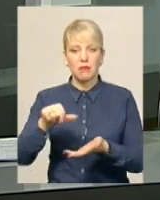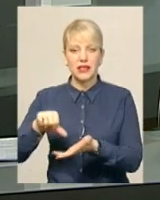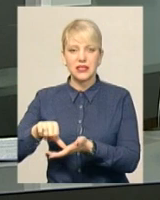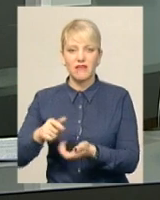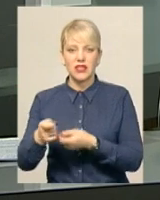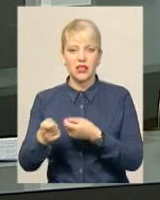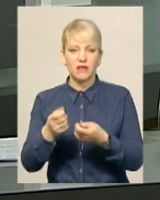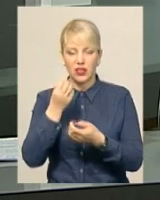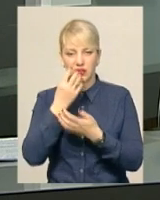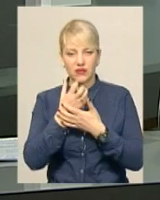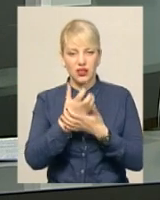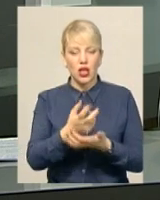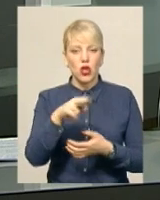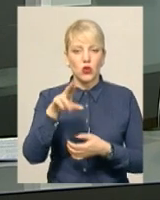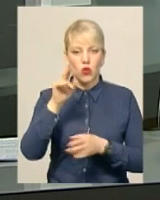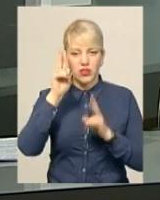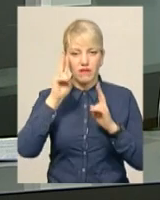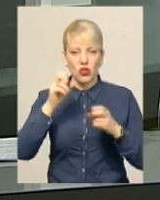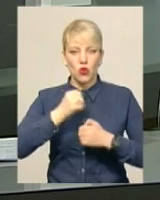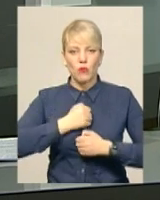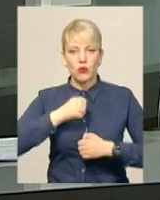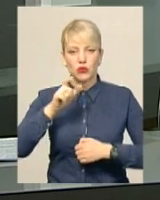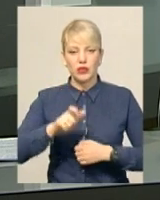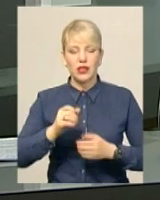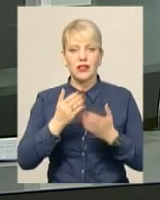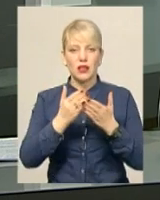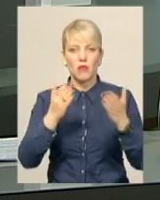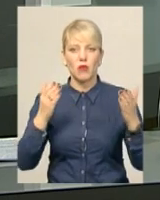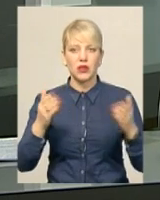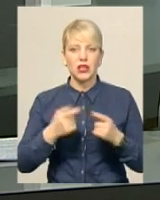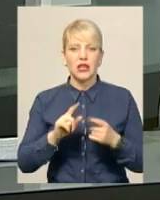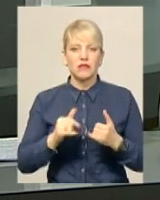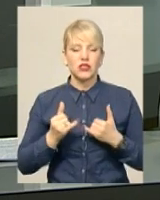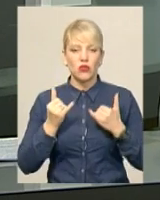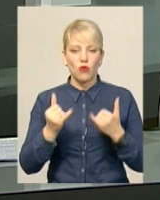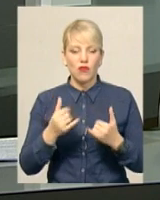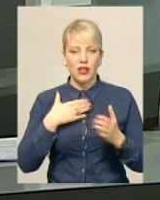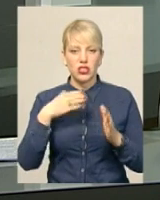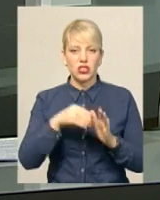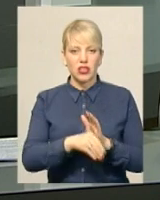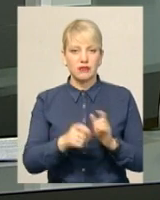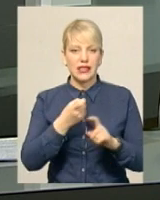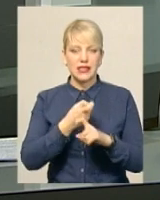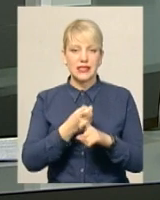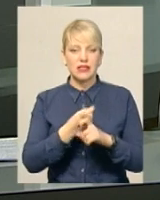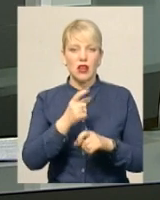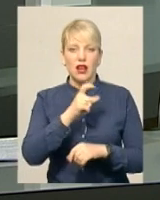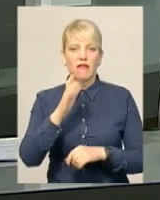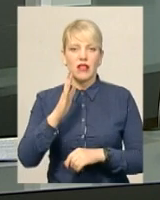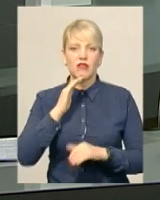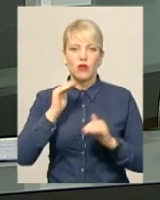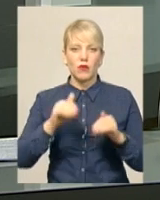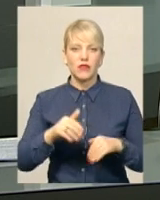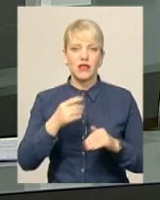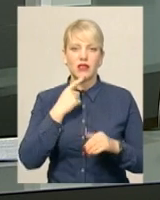невідомих солдатів та меморіалу загиблим, що на військовому кладовищі. І вшанували жертв нацизму хвилиною мовчання. У неділю 25